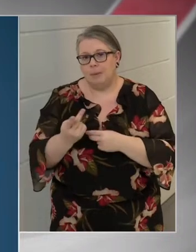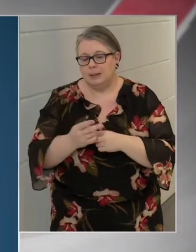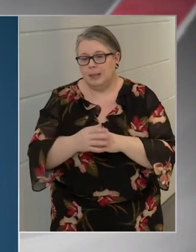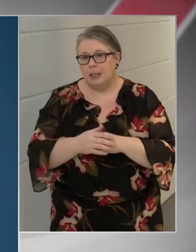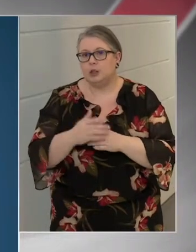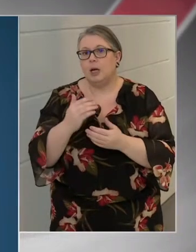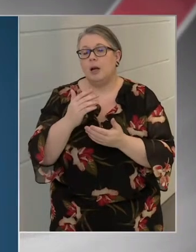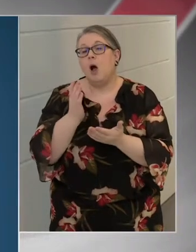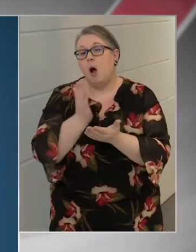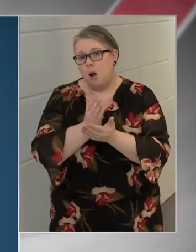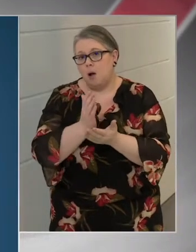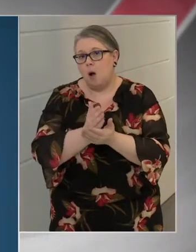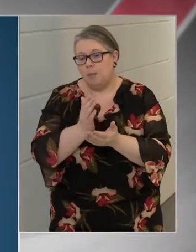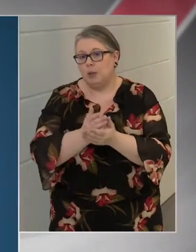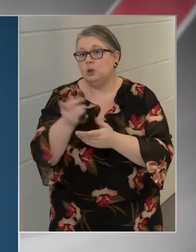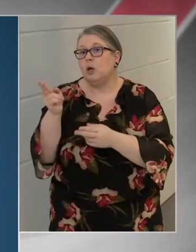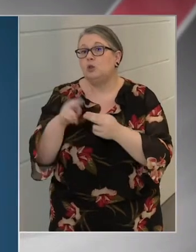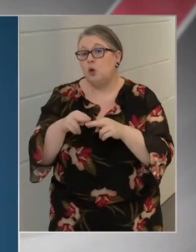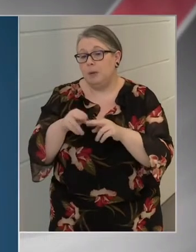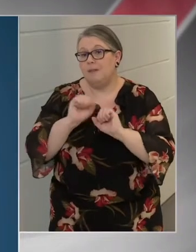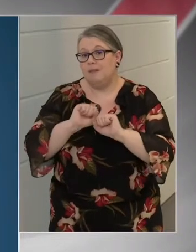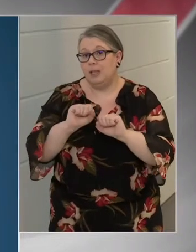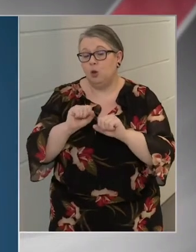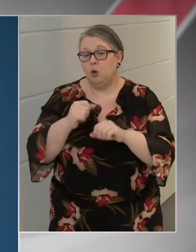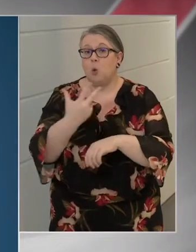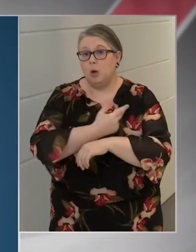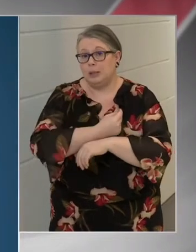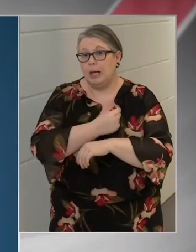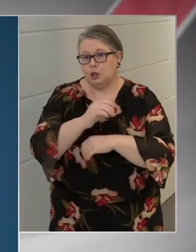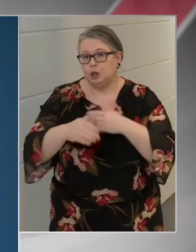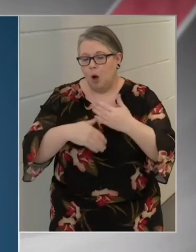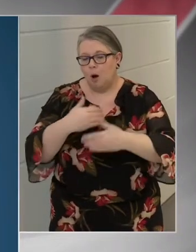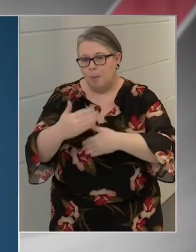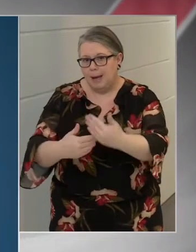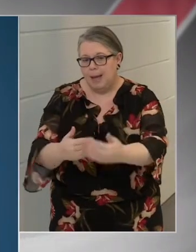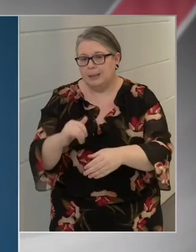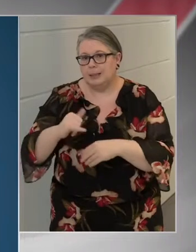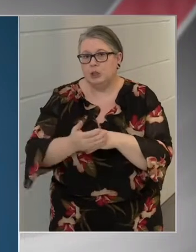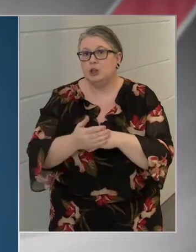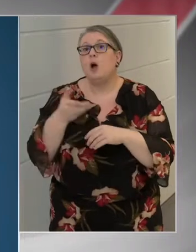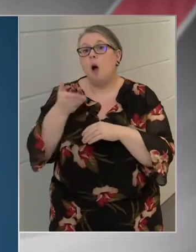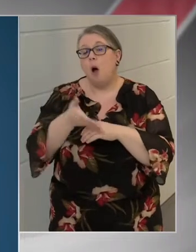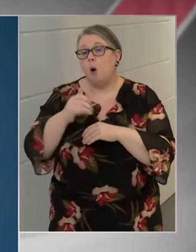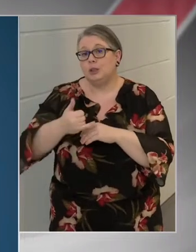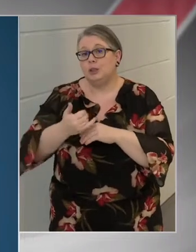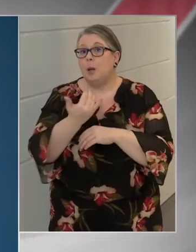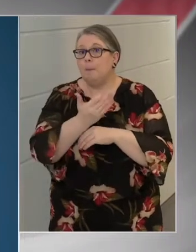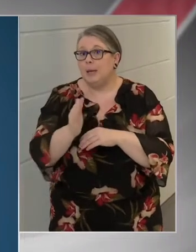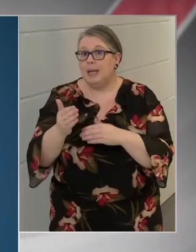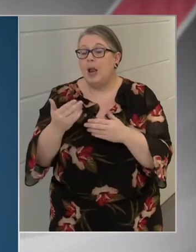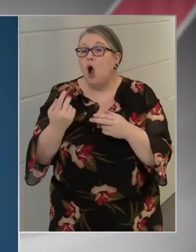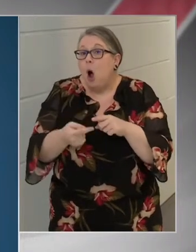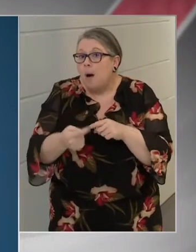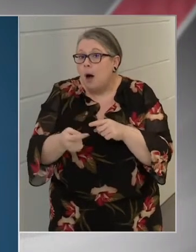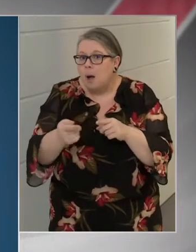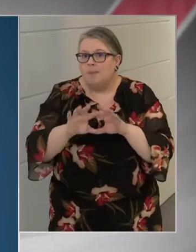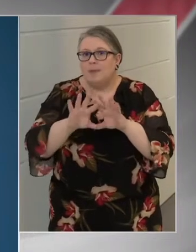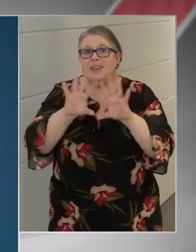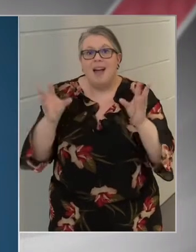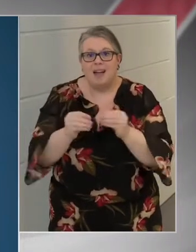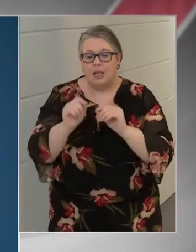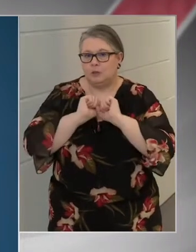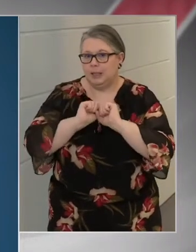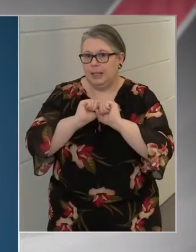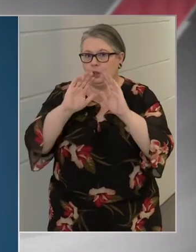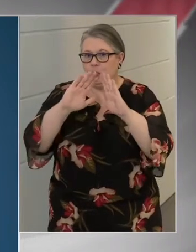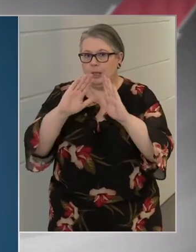alkalmazkodva a többi védőoltásnak a dinamikájához is, és ahhoz, hogy minél előbb a teljes védettség